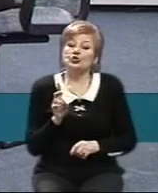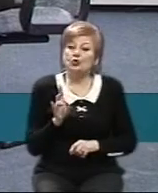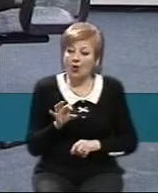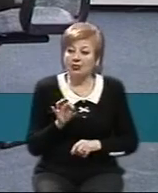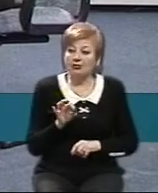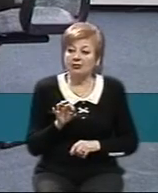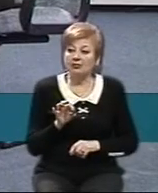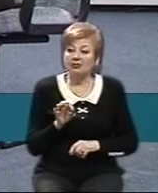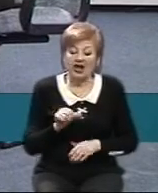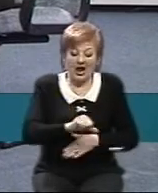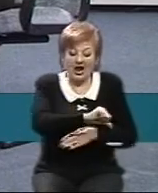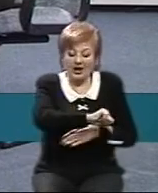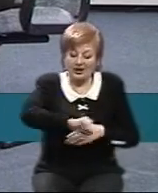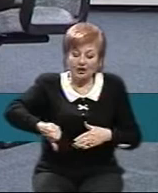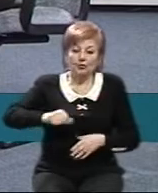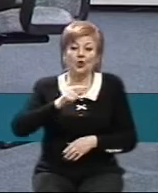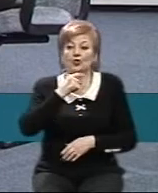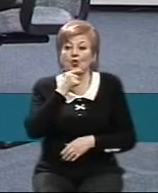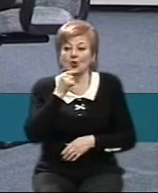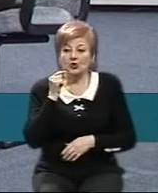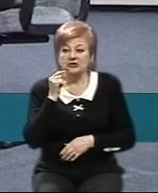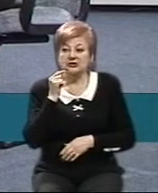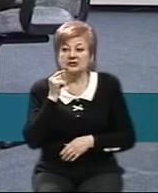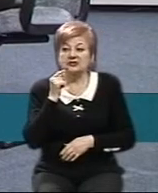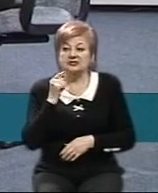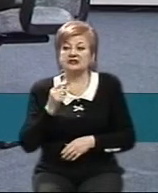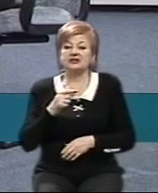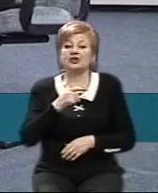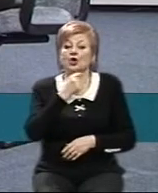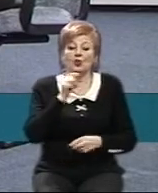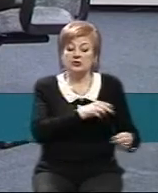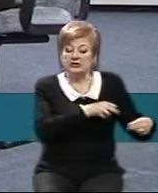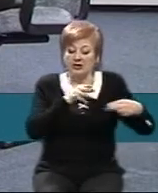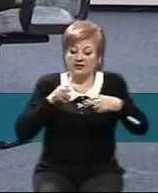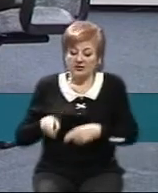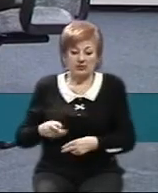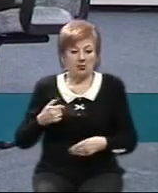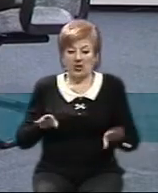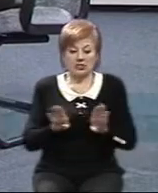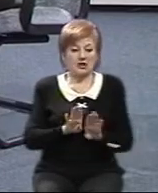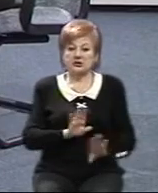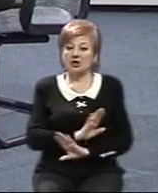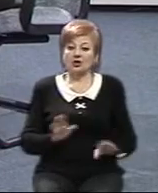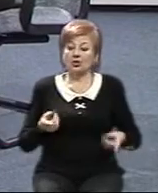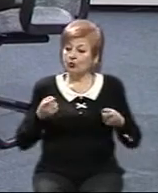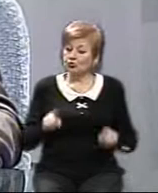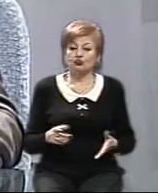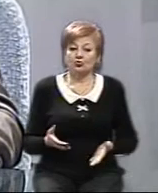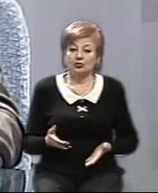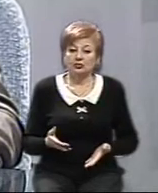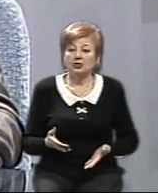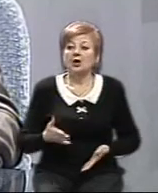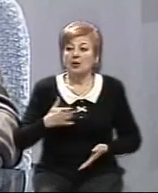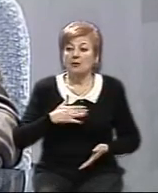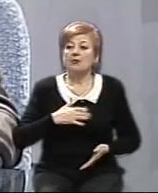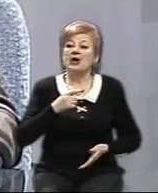кордон з Росією і в'їзд громадян Російської Федерації ми досі не закрили. Чому так? Ми